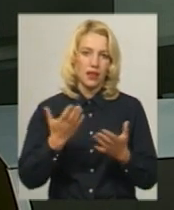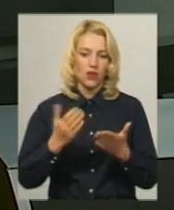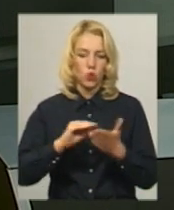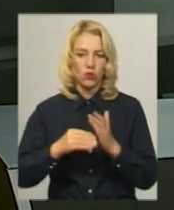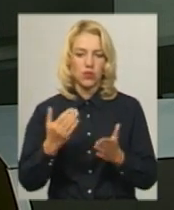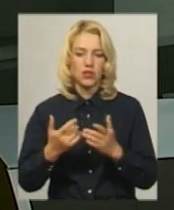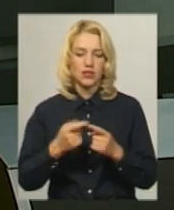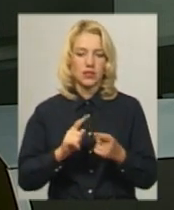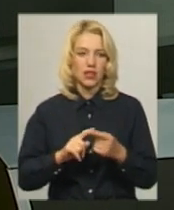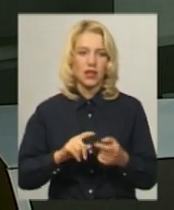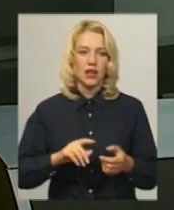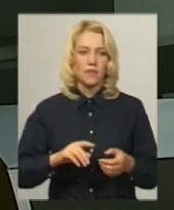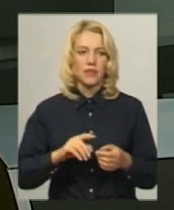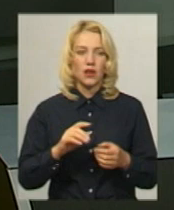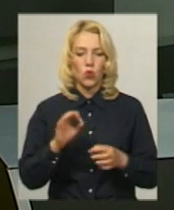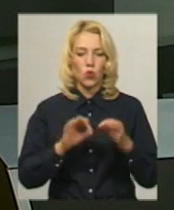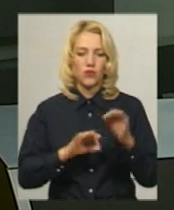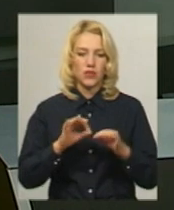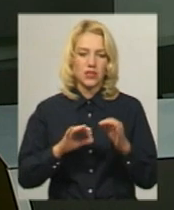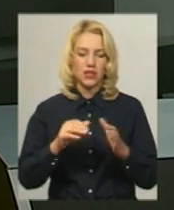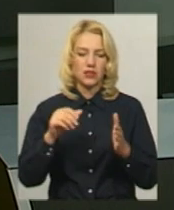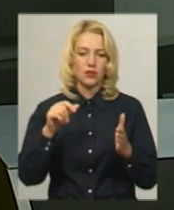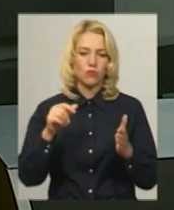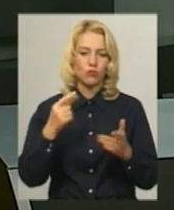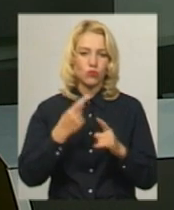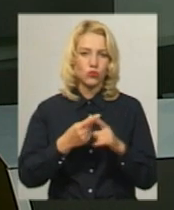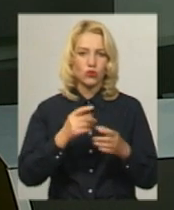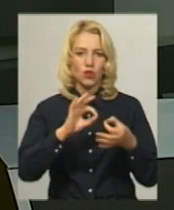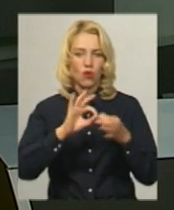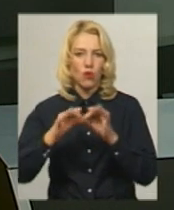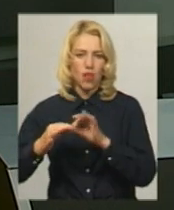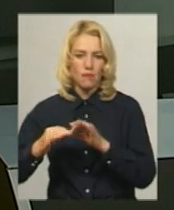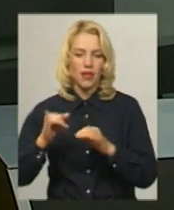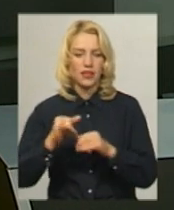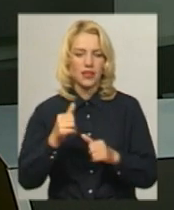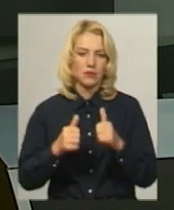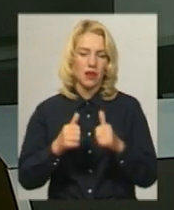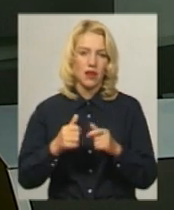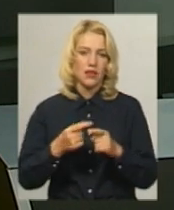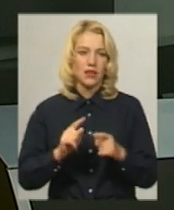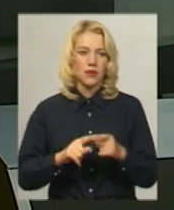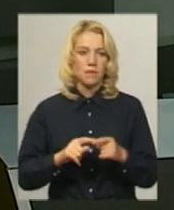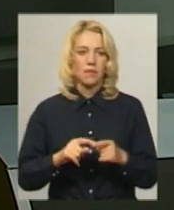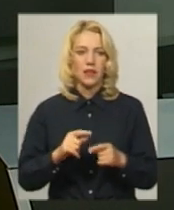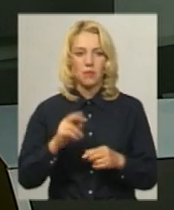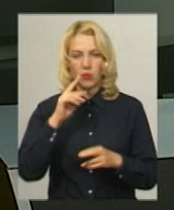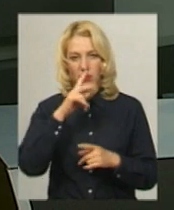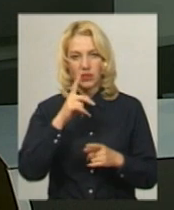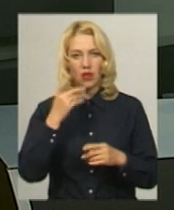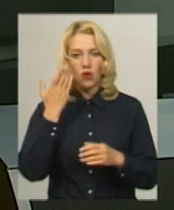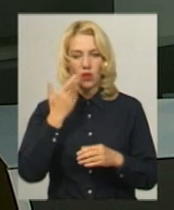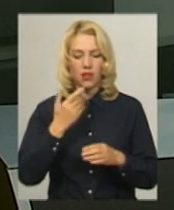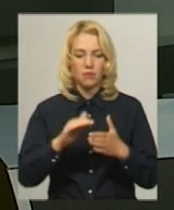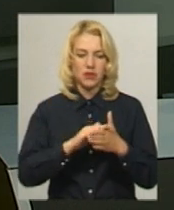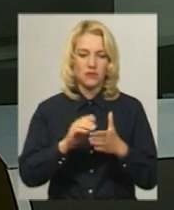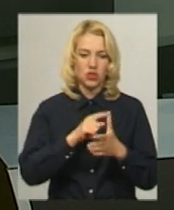сільський коефіцієнт, участь у предметних олімпіадах чи командних змаганнях. Типова помилка вступників Хмельниччини, коли прізвище, імена